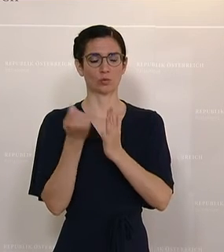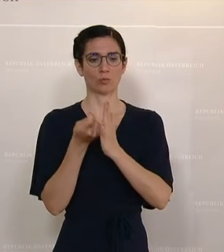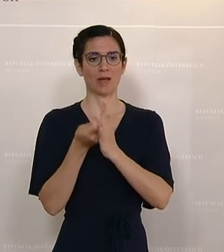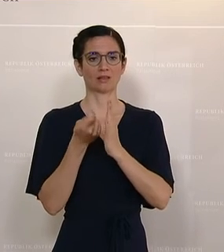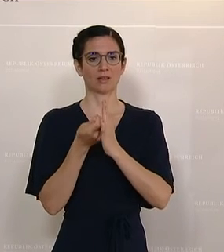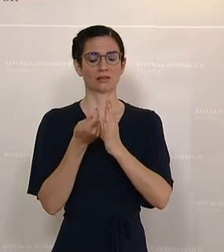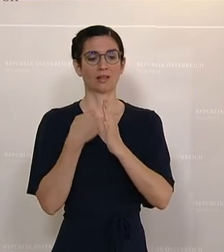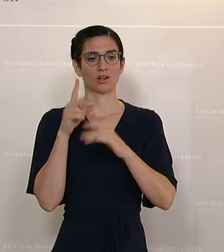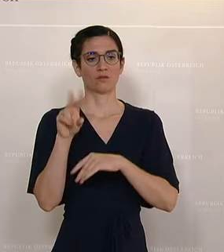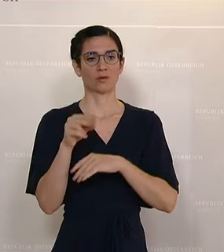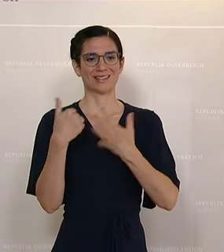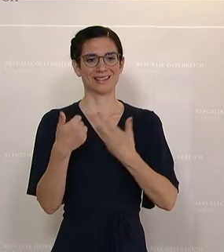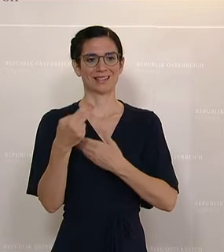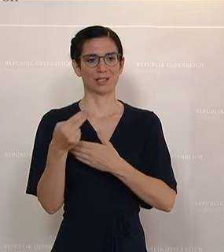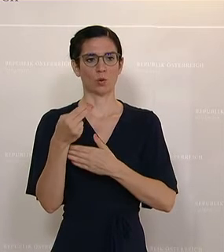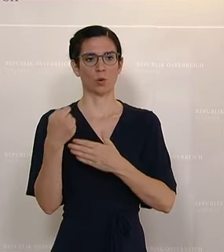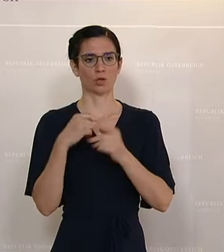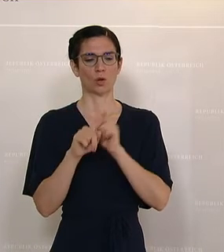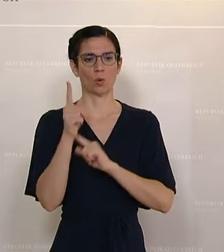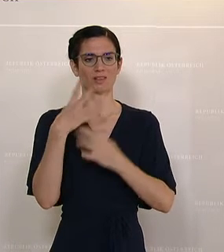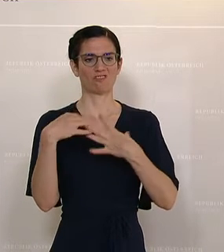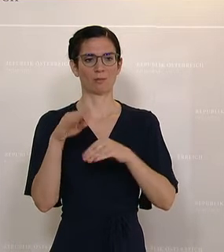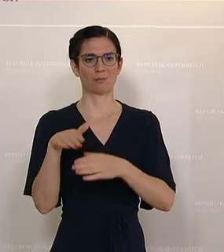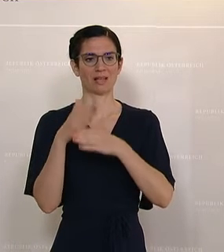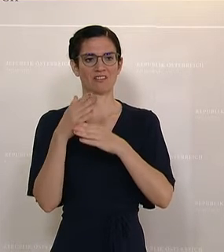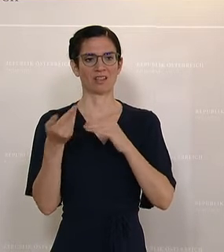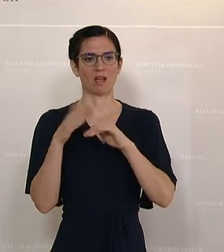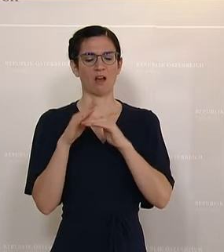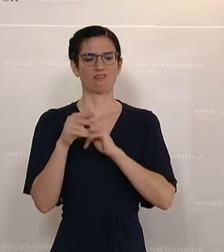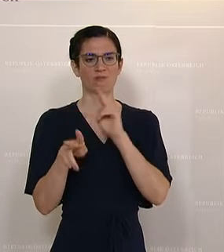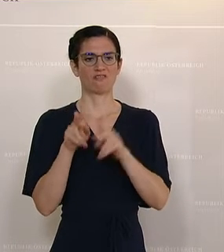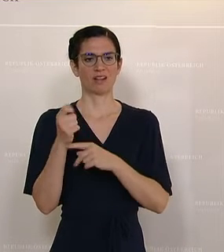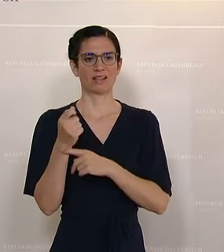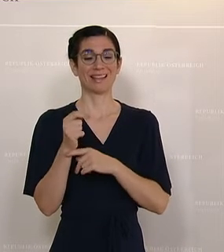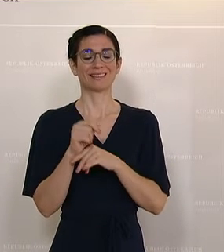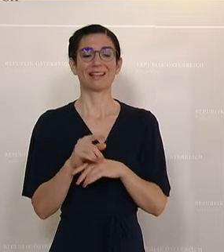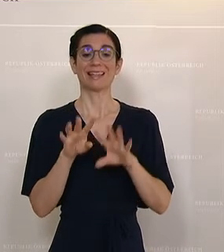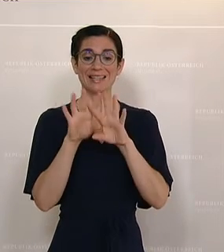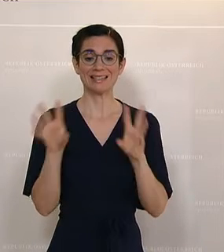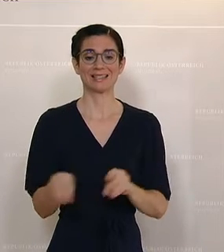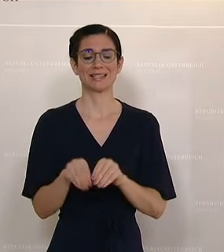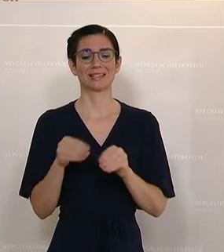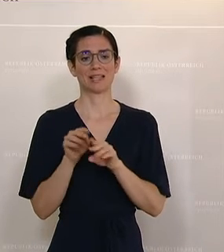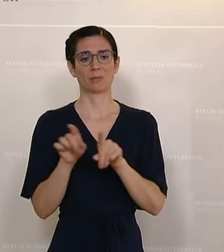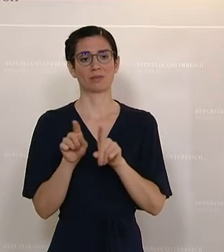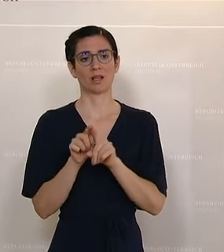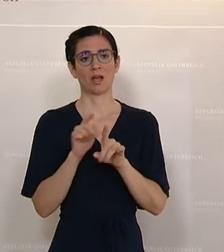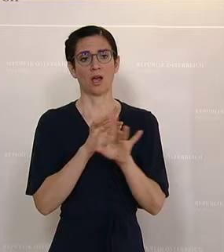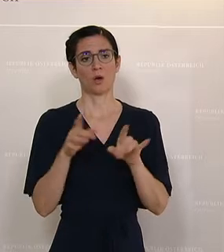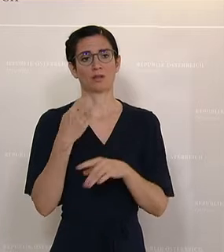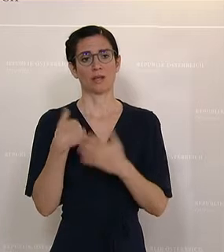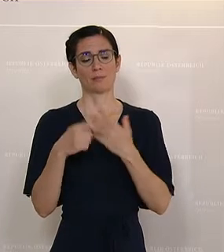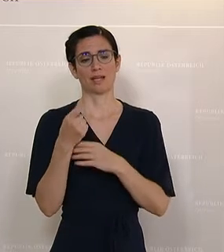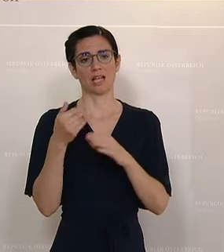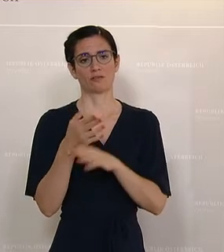von 60 Euro von den erhöhten Familienbehelfen auf das Pflegegeld insgesamt mehr Geld auch für die Pflege durch Angehörige zur Verfügung